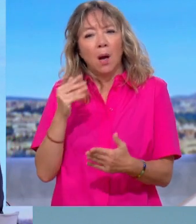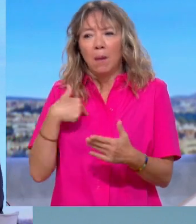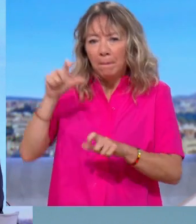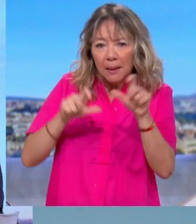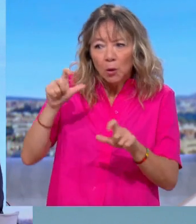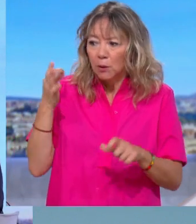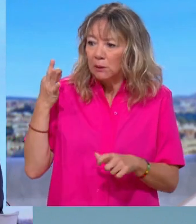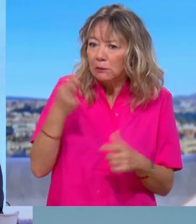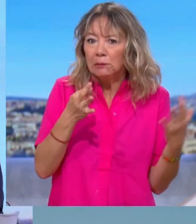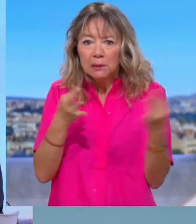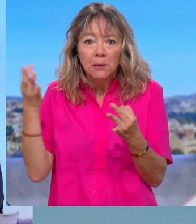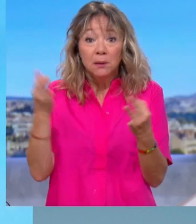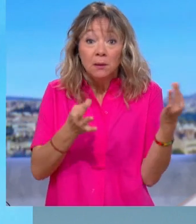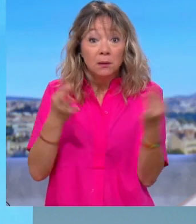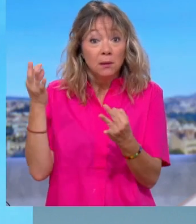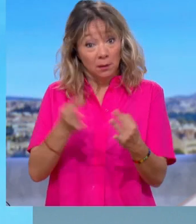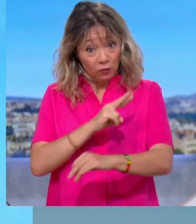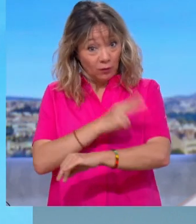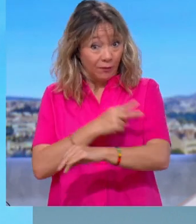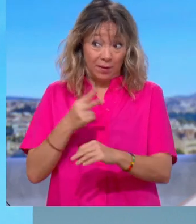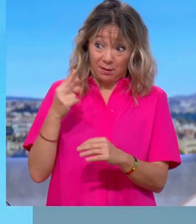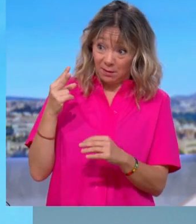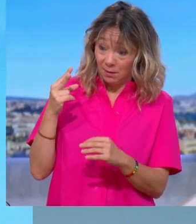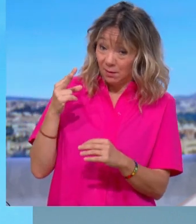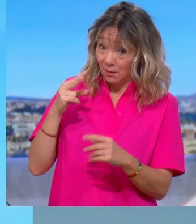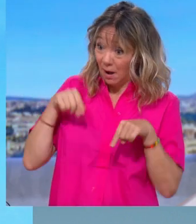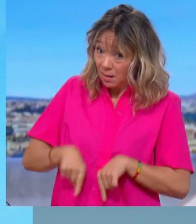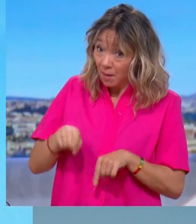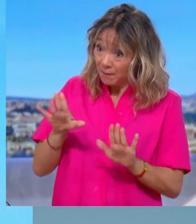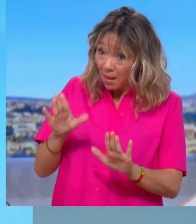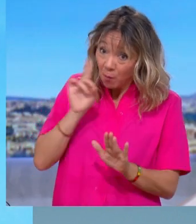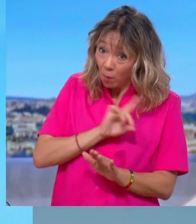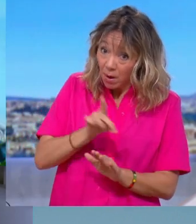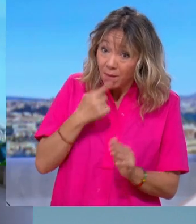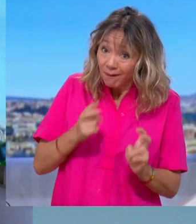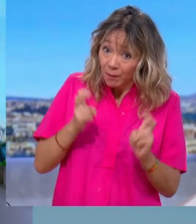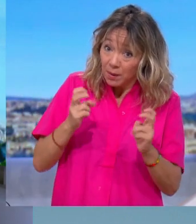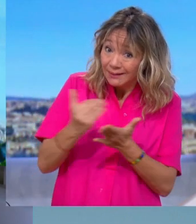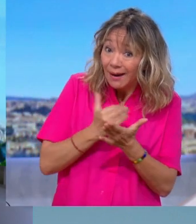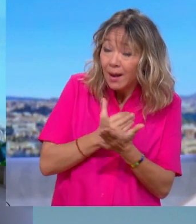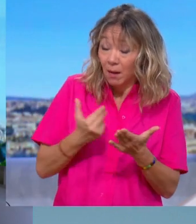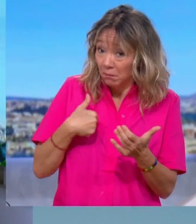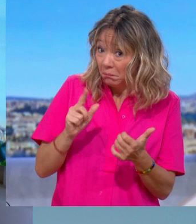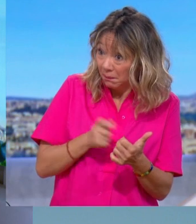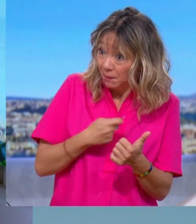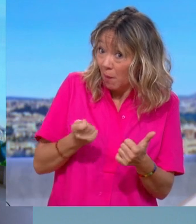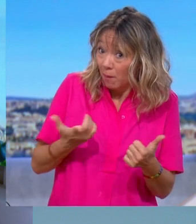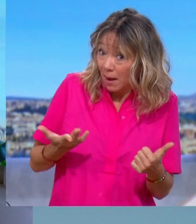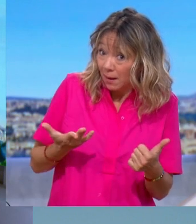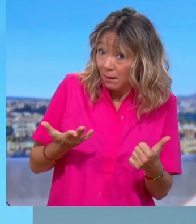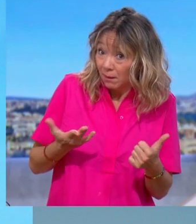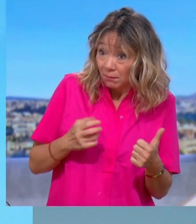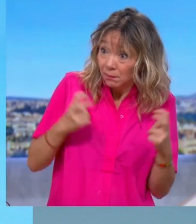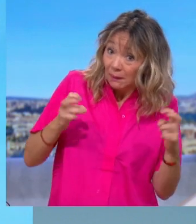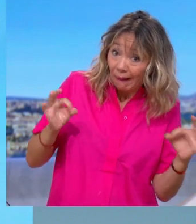l'État, et dans sa propre majorité, mais est-ce que c'est normal qu'on ne puisse pas vivre de son salaire ? Je prends cet exemple-là. Est-ce que c'est normal qu'on ait aujourd'hui